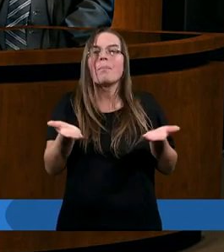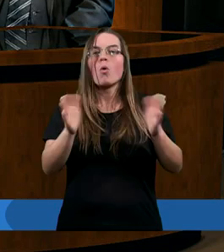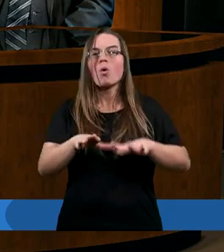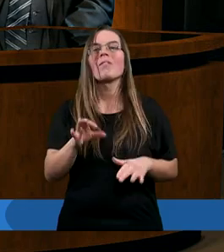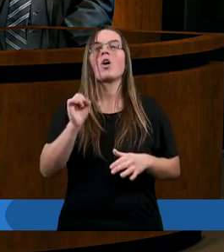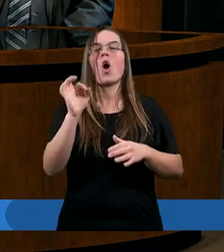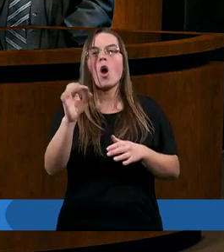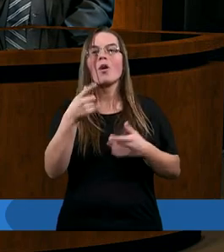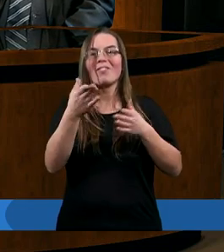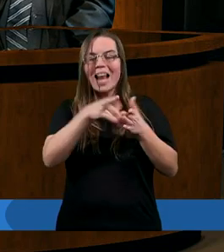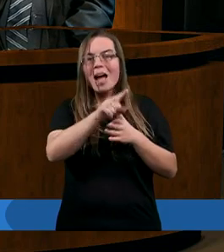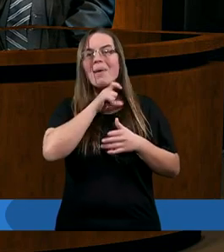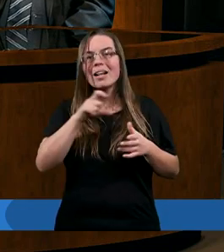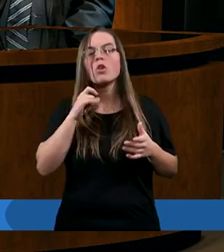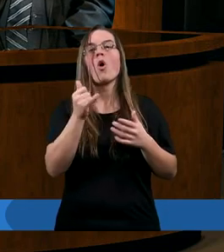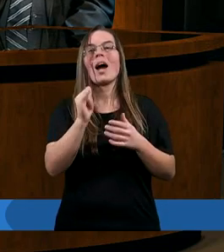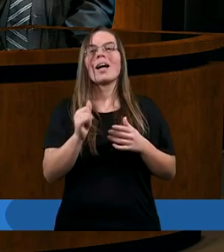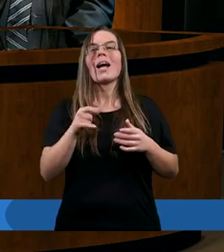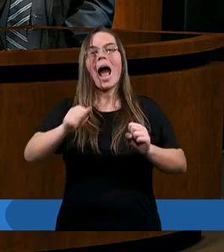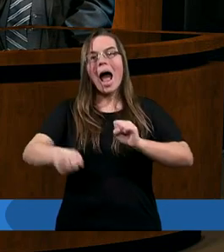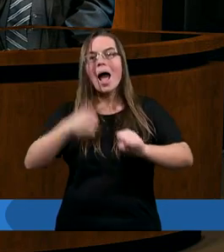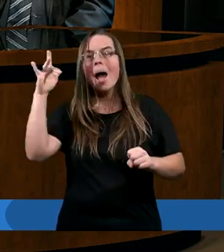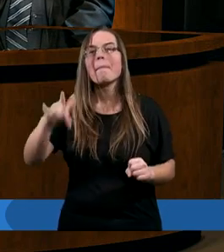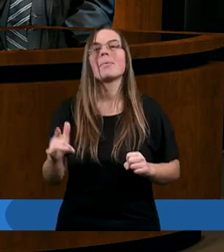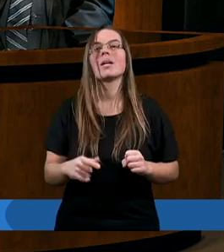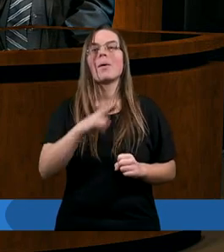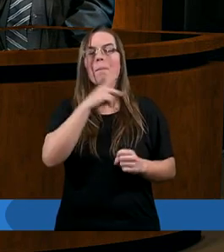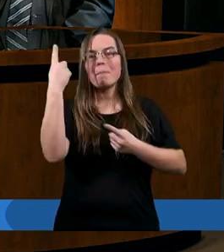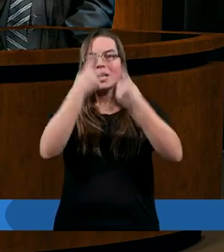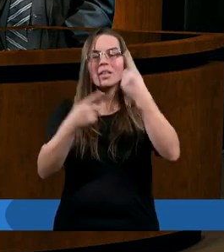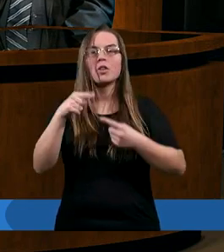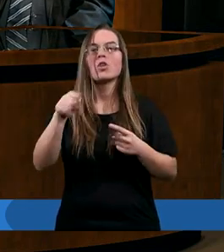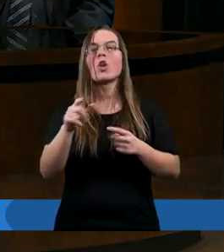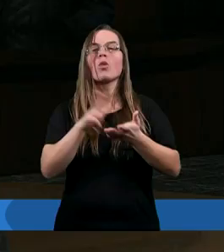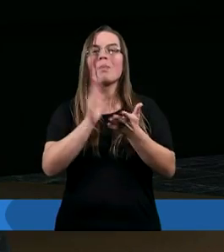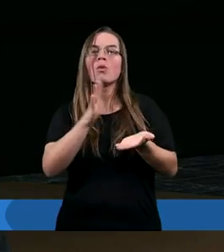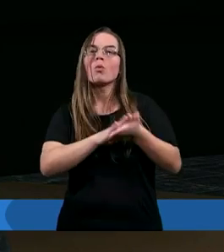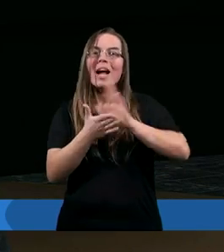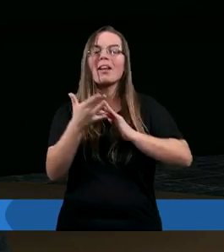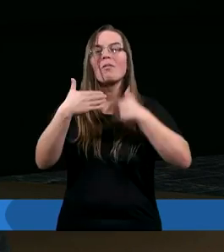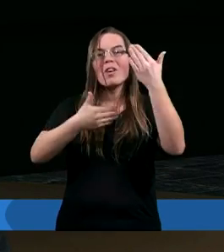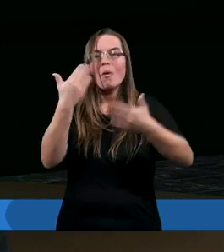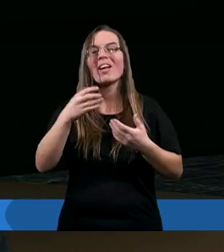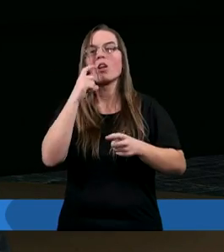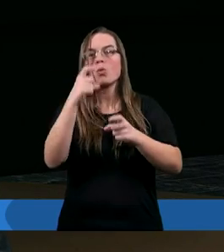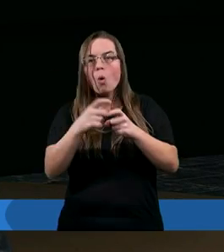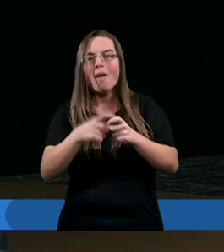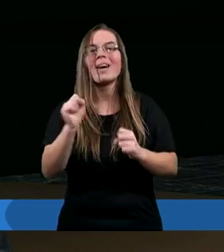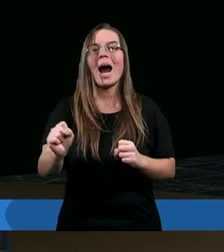Twojego Słowa, aby myśli, które będą tutaj padały, słowa,